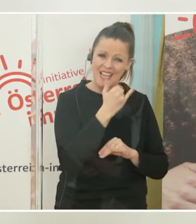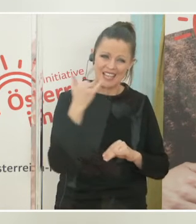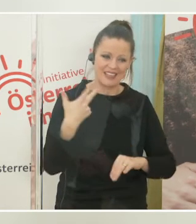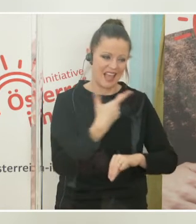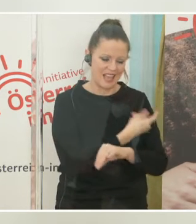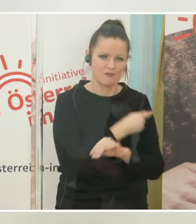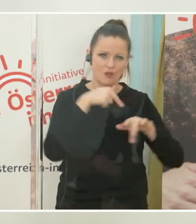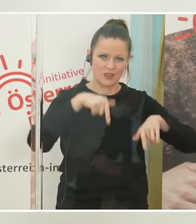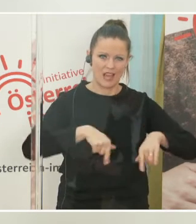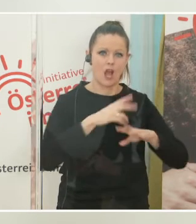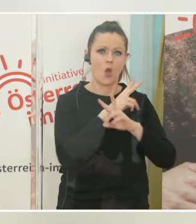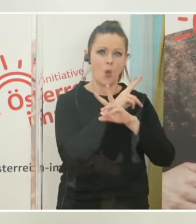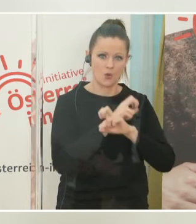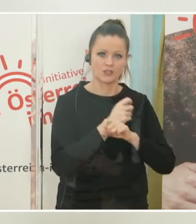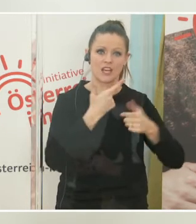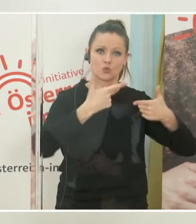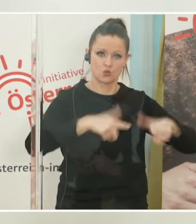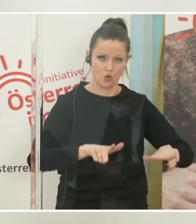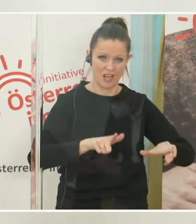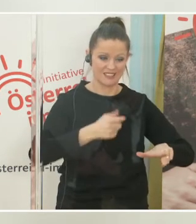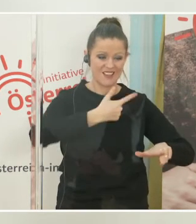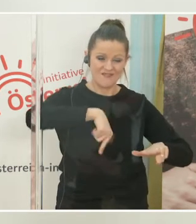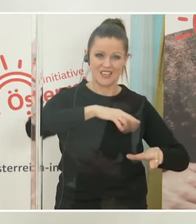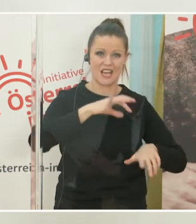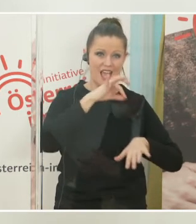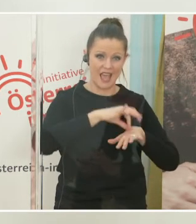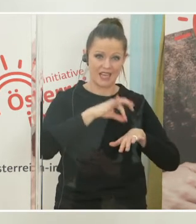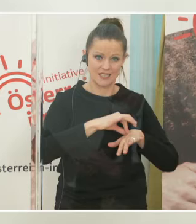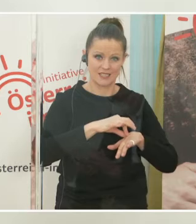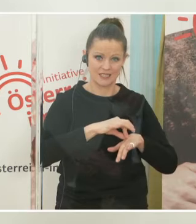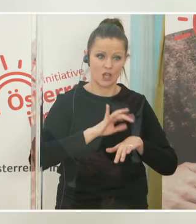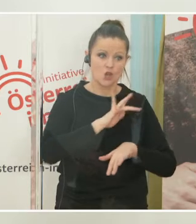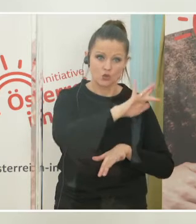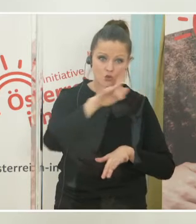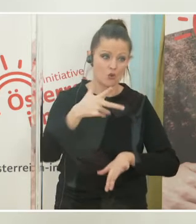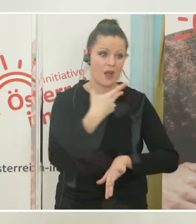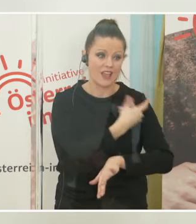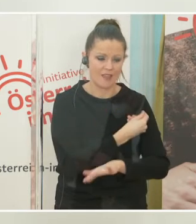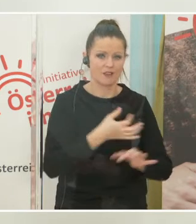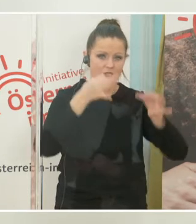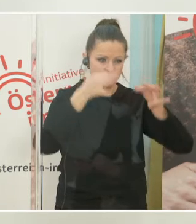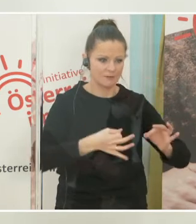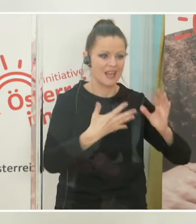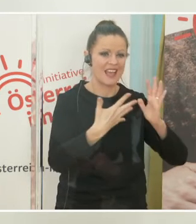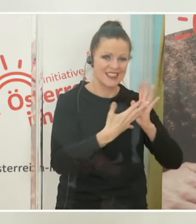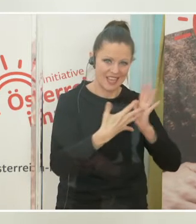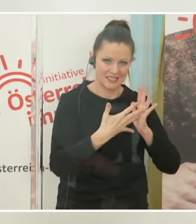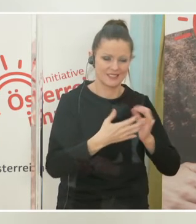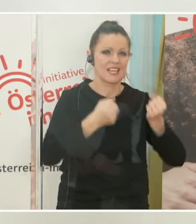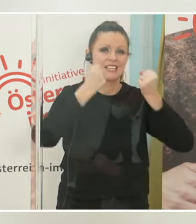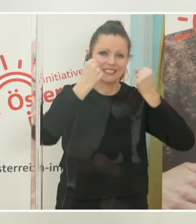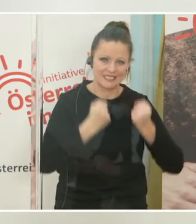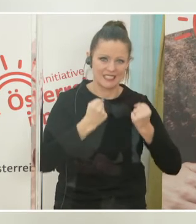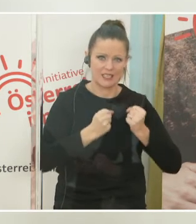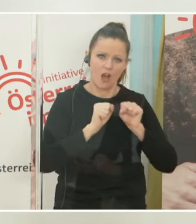zugelassen wird und die von uns Ärztinnen und Ärzten verimpft wird, ist getestet, ist geprüft, ist sicher,